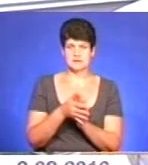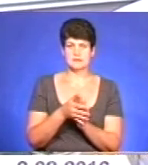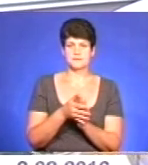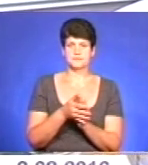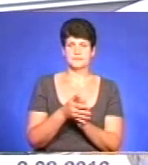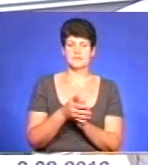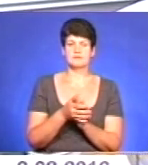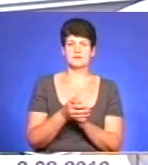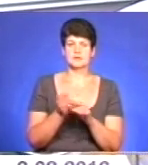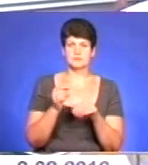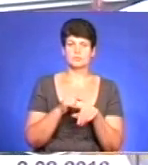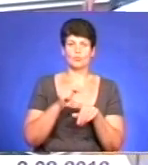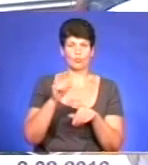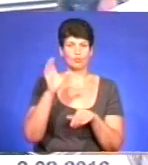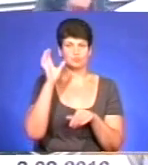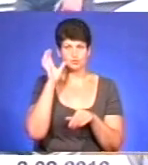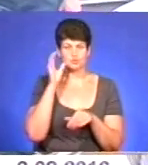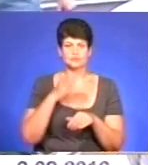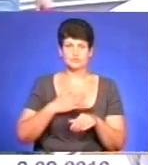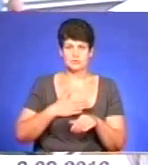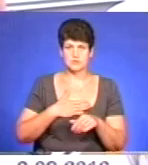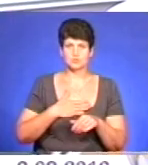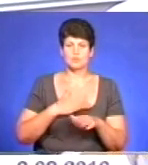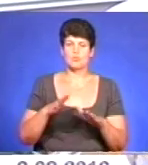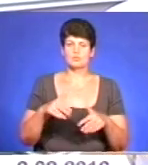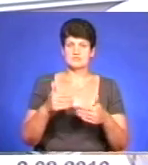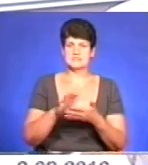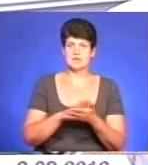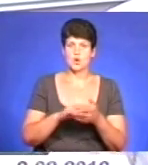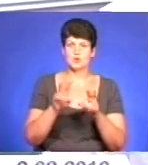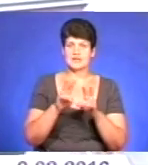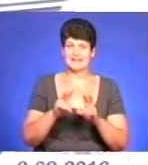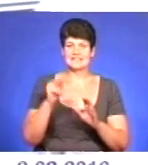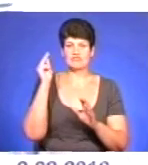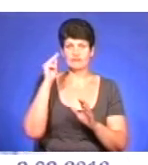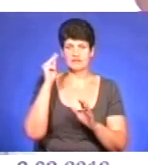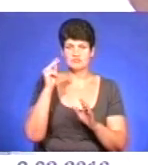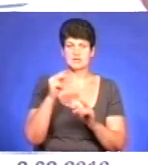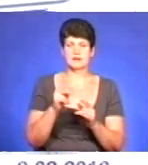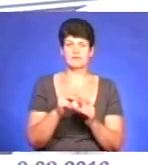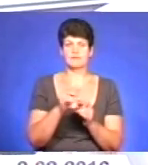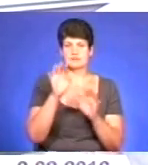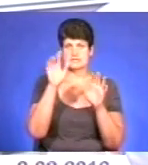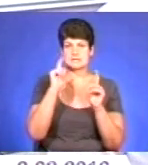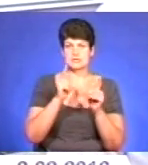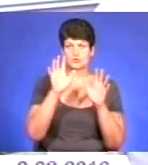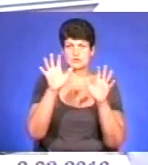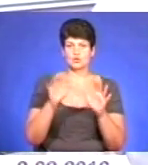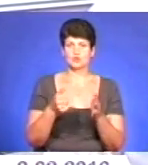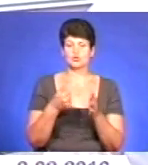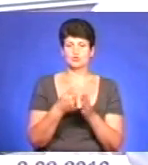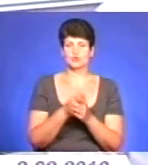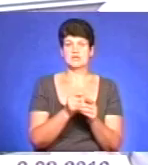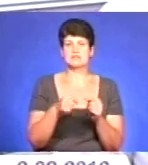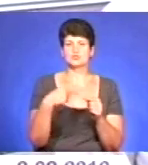реально, нашу пропозицію, нашу заяву. Він її розгляне, вивчить і в межах закону до слідчого судового засідання вони